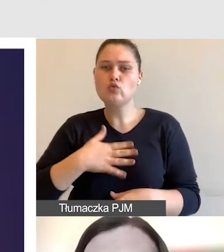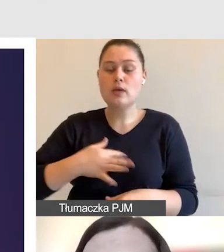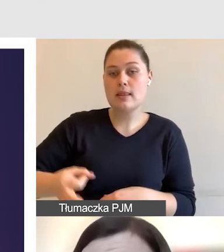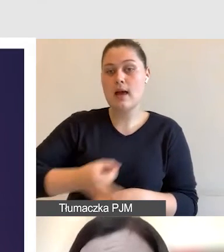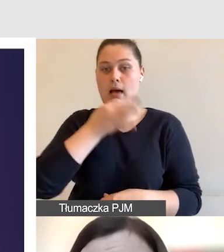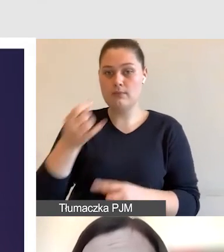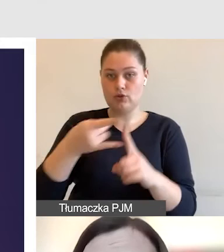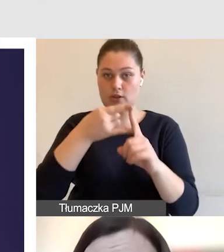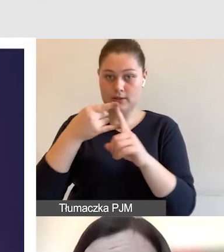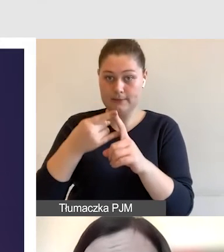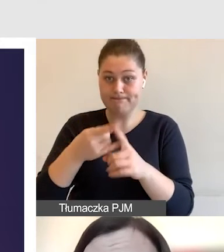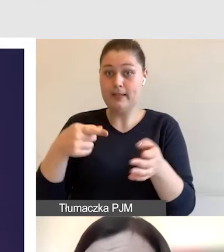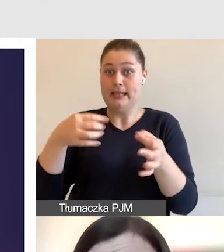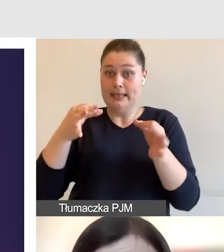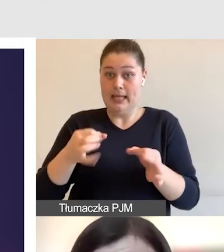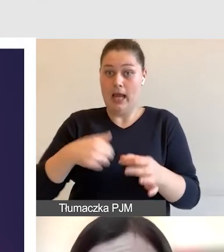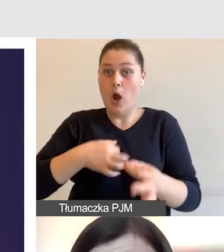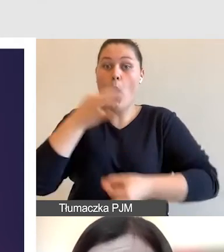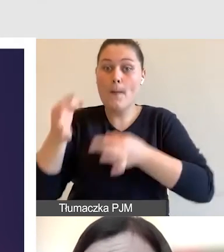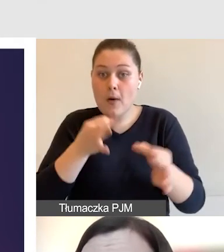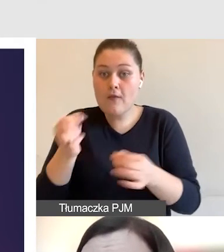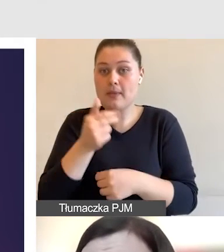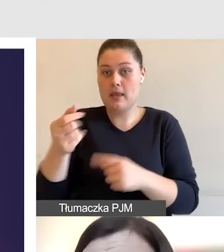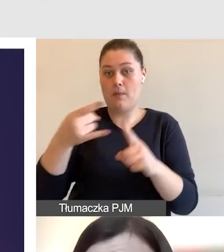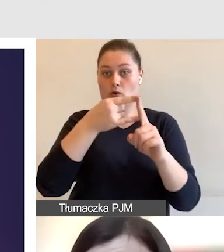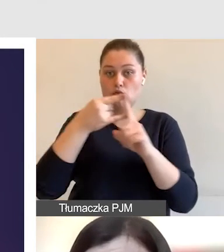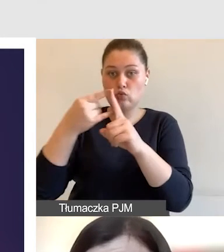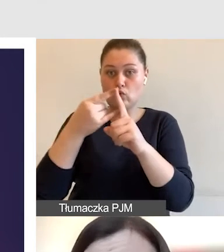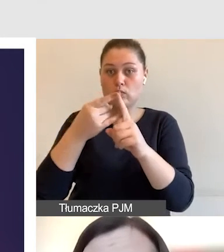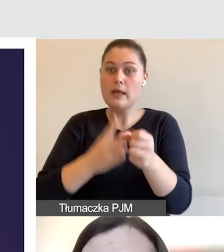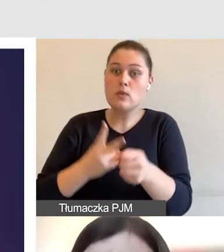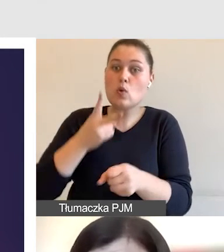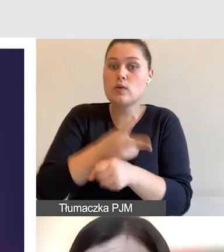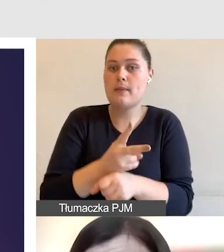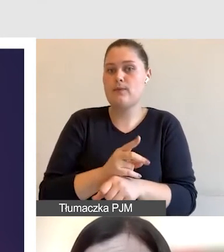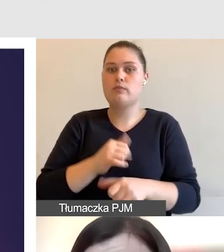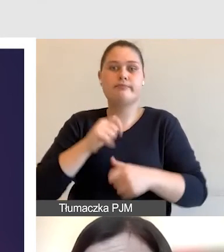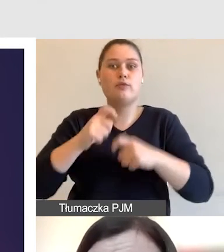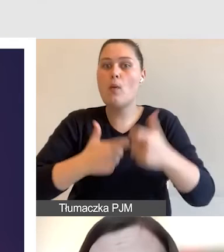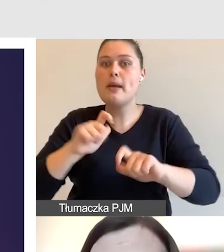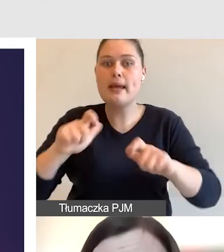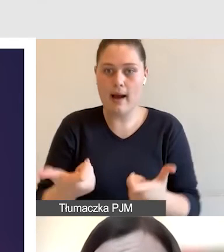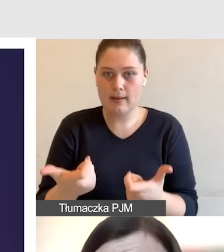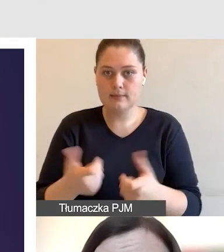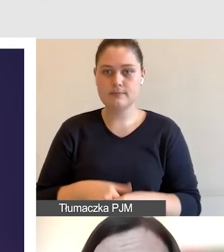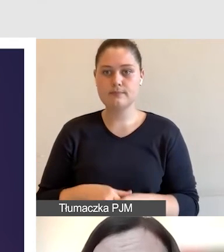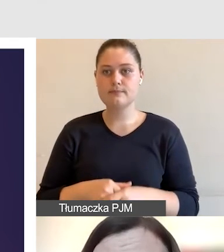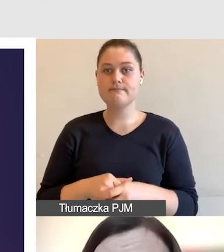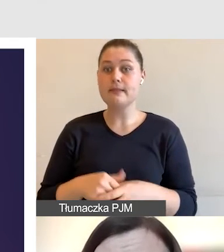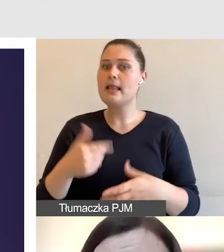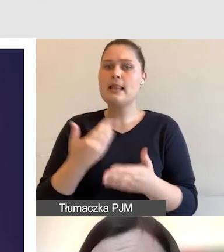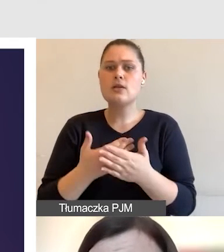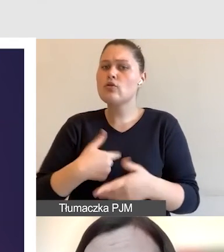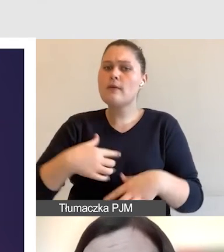o tym, jak zapewniać usługi podczas prezentacji i wykładu w Zoomie. Dlaczego wybrałam Zoom? Dlatego, że